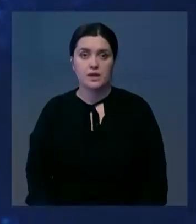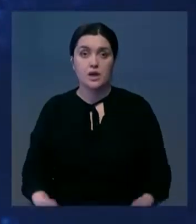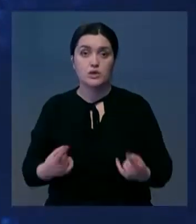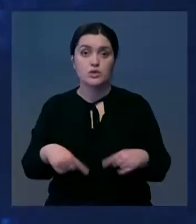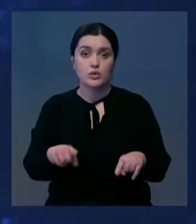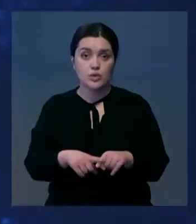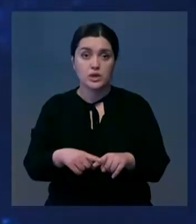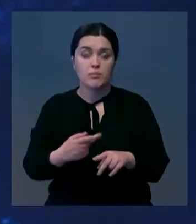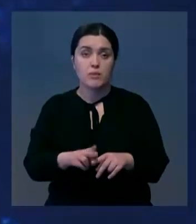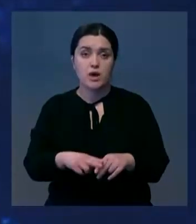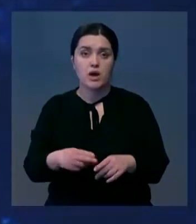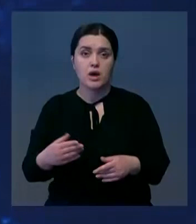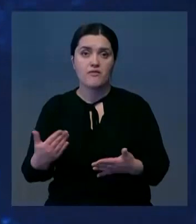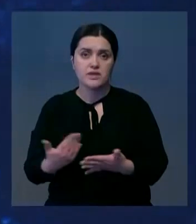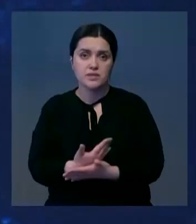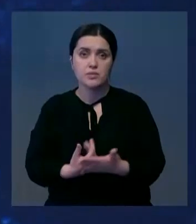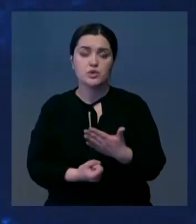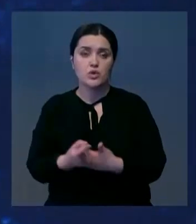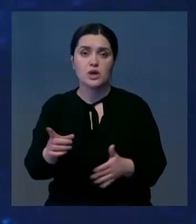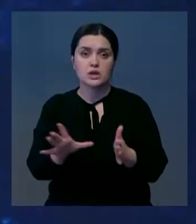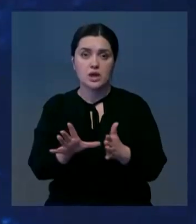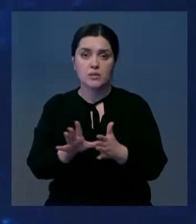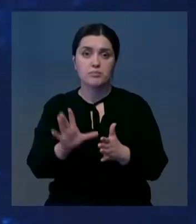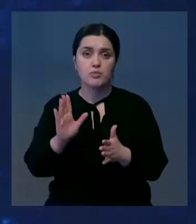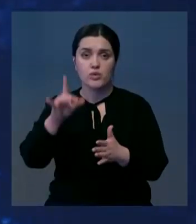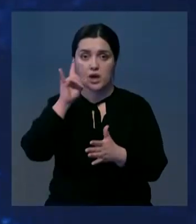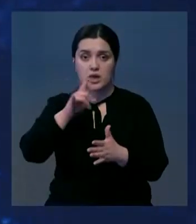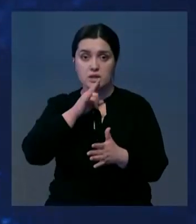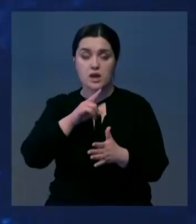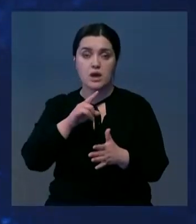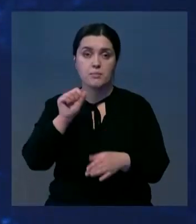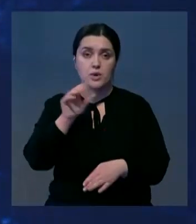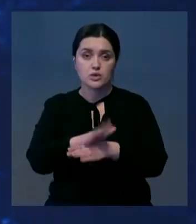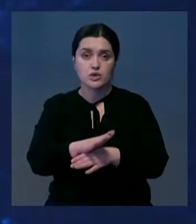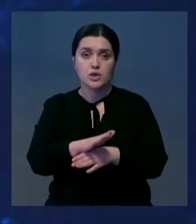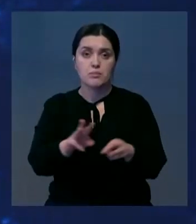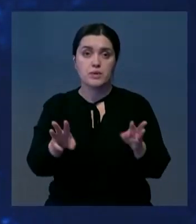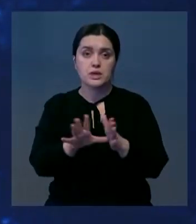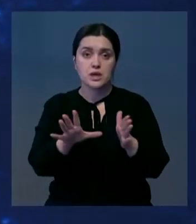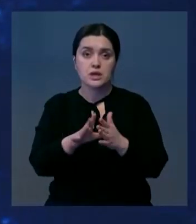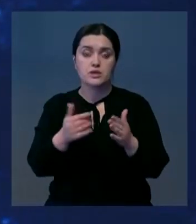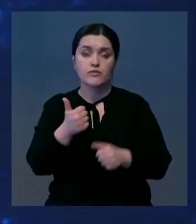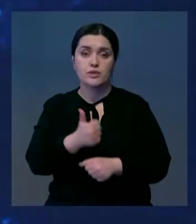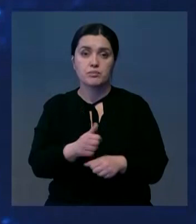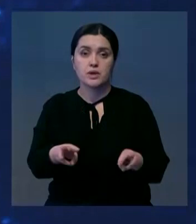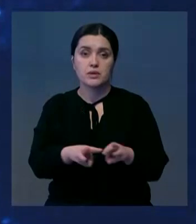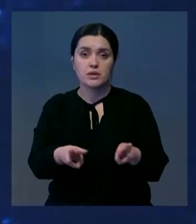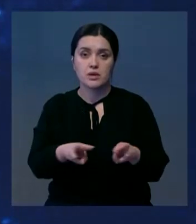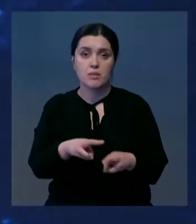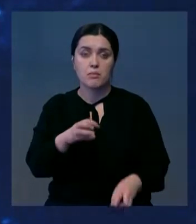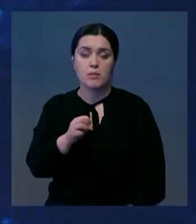Зоны возобновляемых источников энергии могут появиться в регионах Казахстана. Соответствующее поручение Министерству энергетики дал сегодня